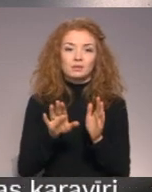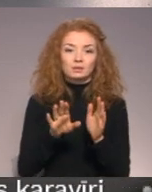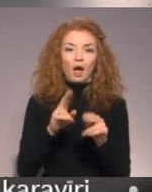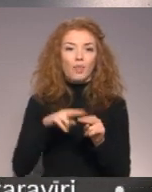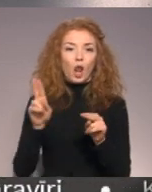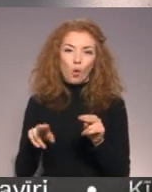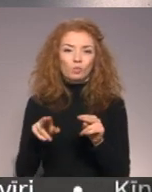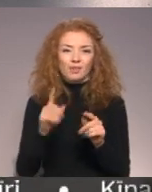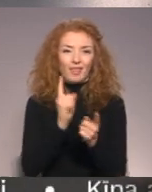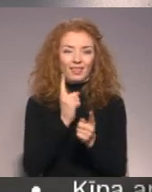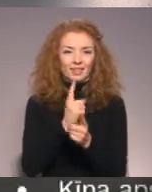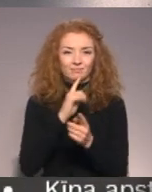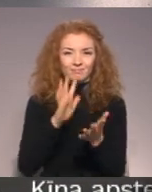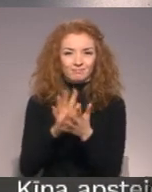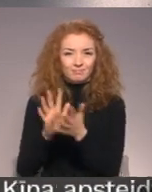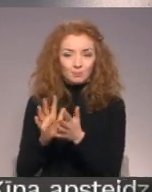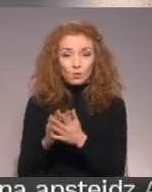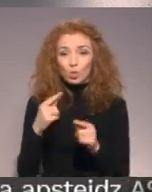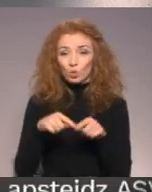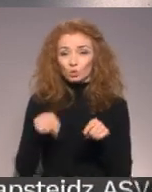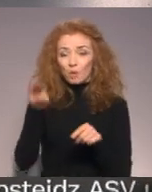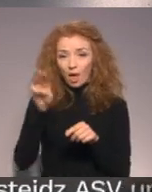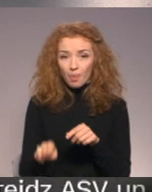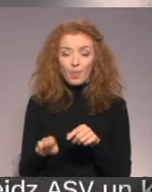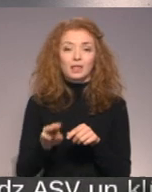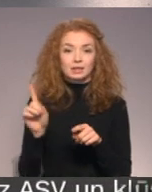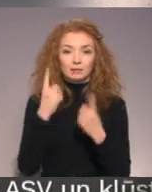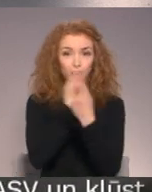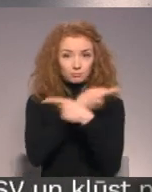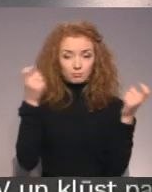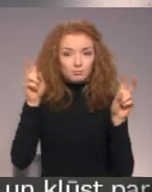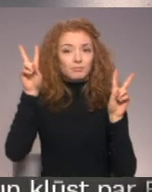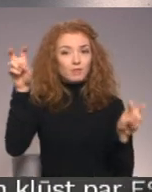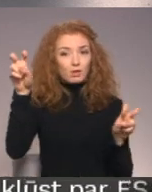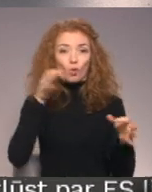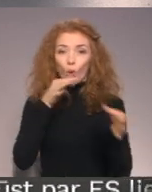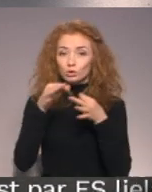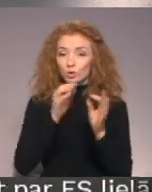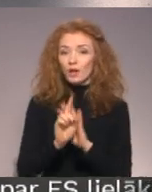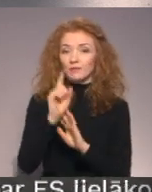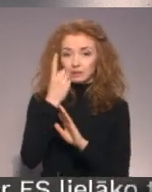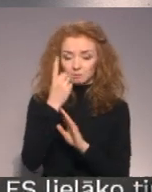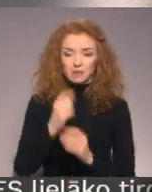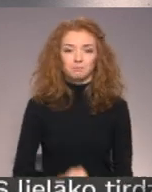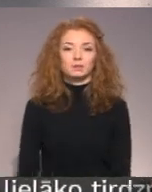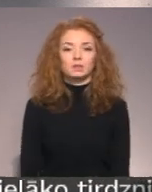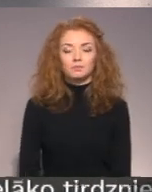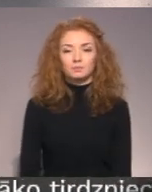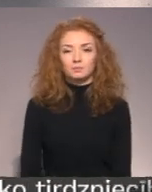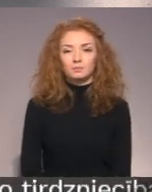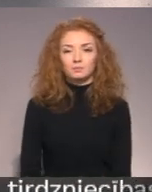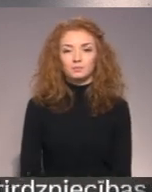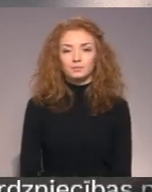darbības atļaujas. Šomēr neiztiek īstenotu kampaņu konsultē vispirms, lai šo statistiku uzlabotu, un par to stāstējis Davids